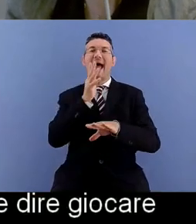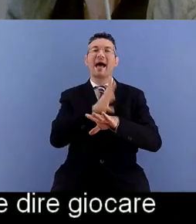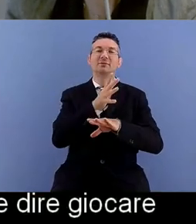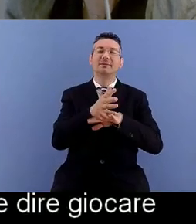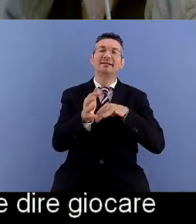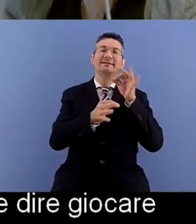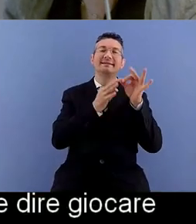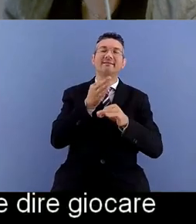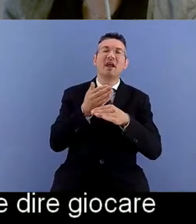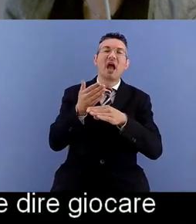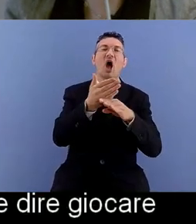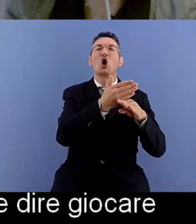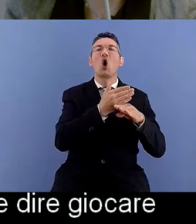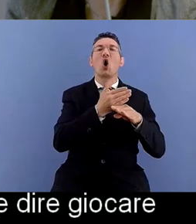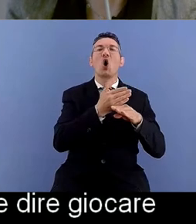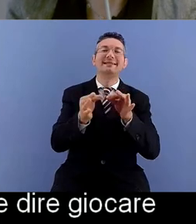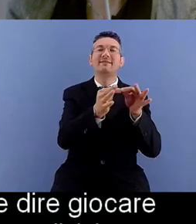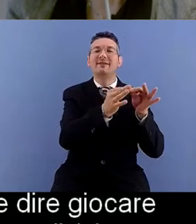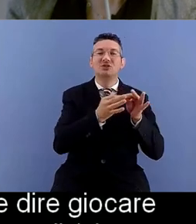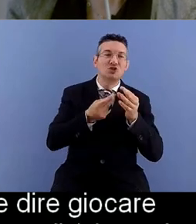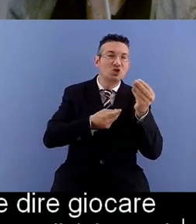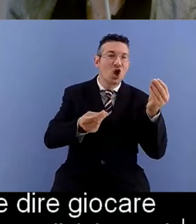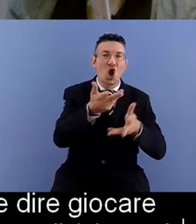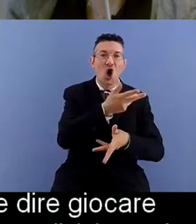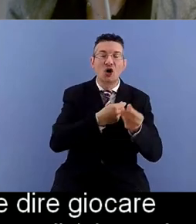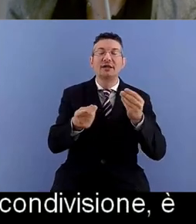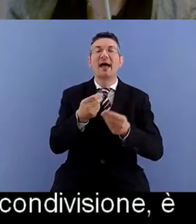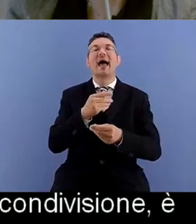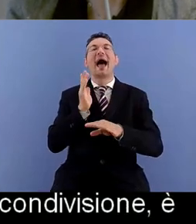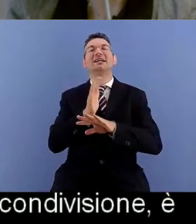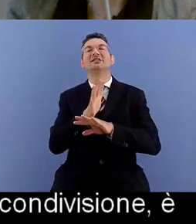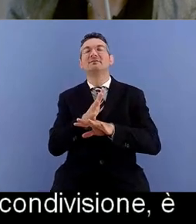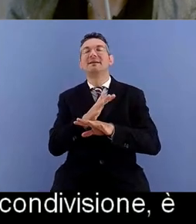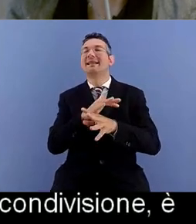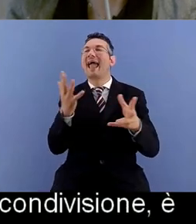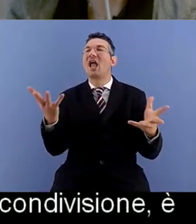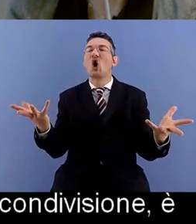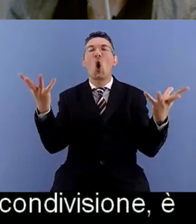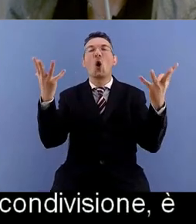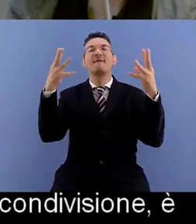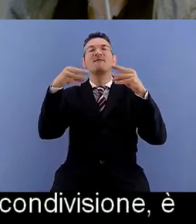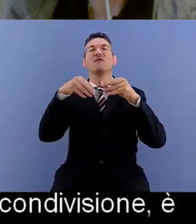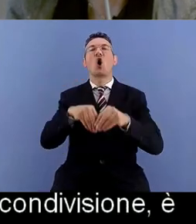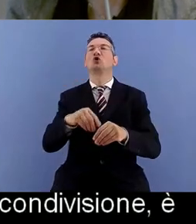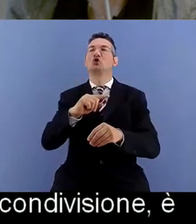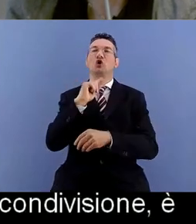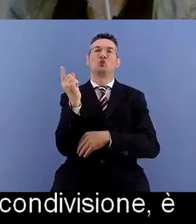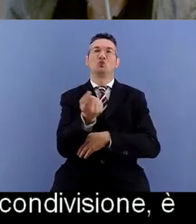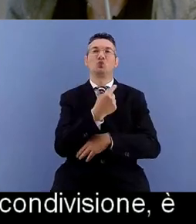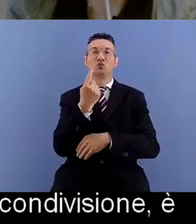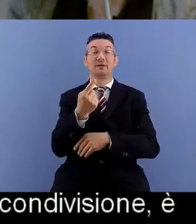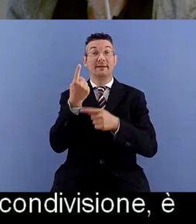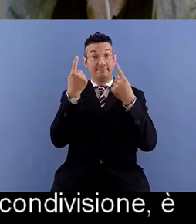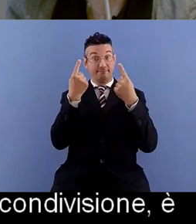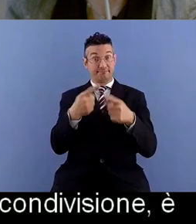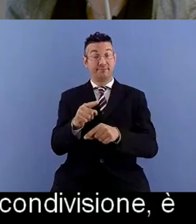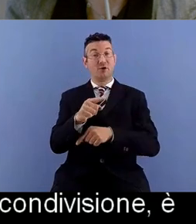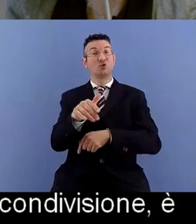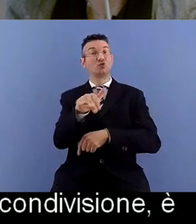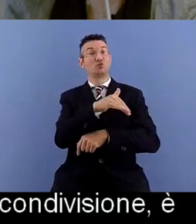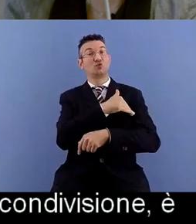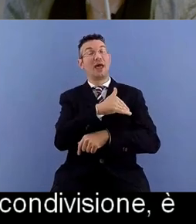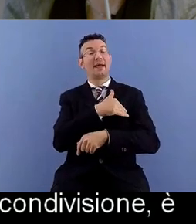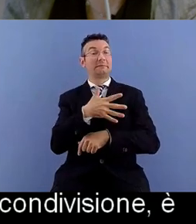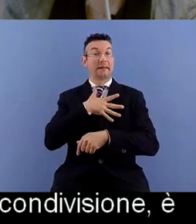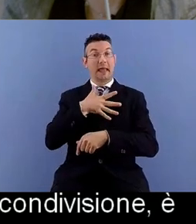accessibilità è coinvolgere tutti e questo viene da appunto studenti ventenni che non hanno nessuna